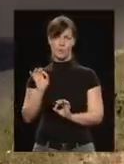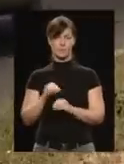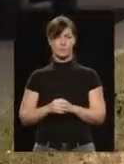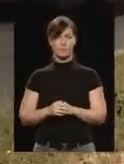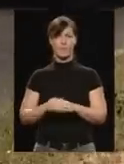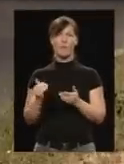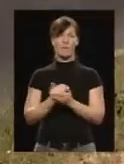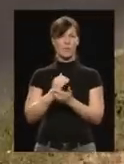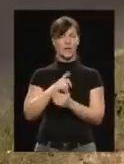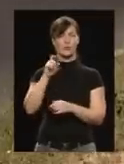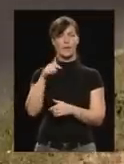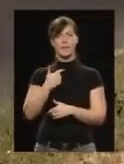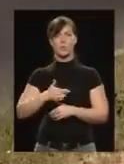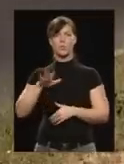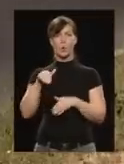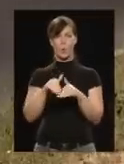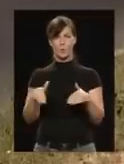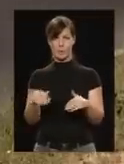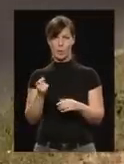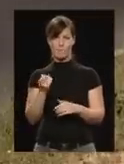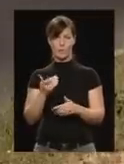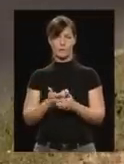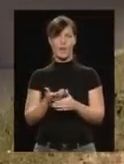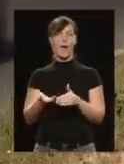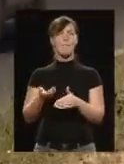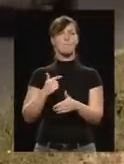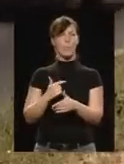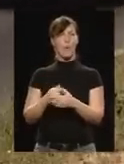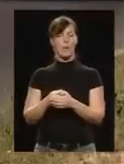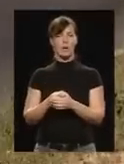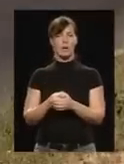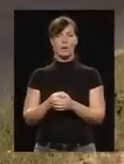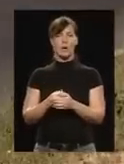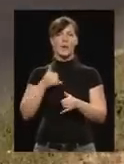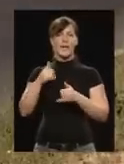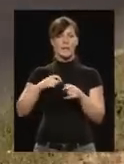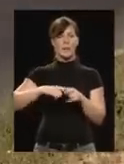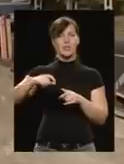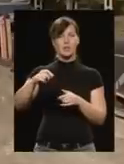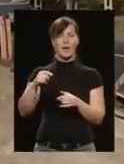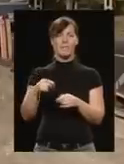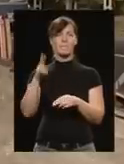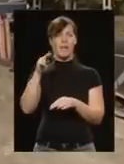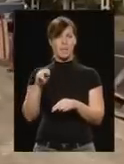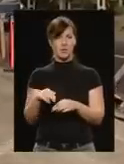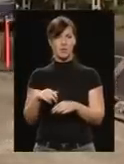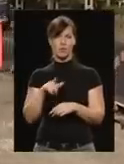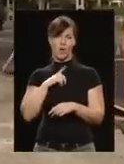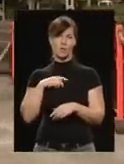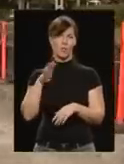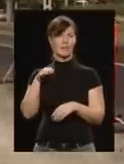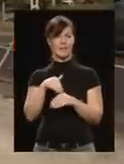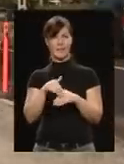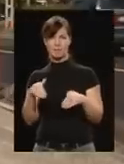225 millió forintba került, és ebből mindössze 4 millió forintot kellett a kerékpársáv felfestésére fordítani. A járdán